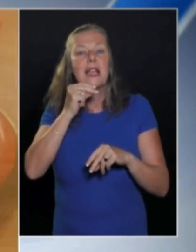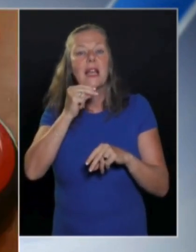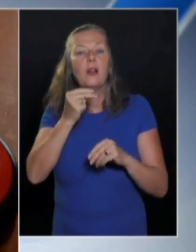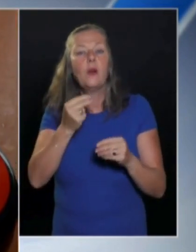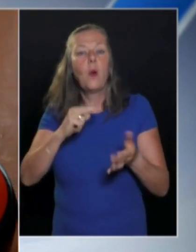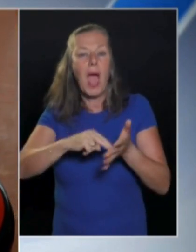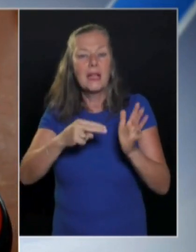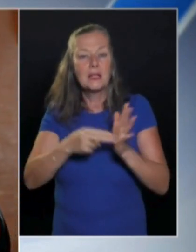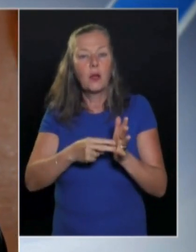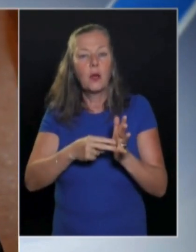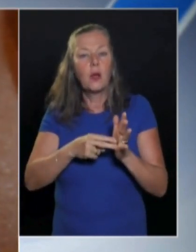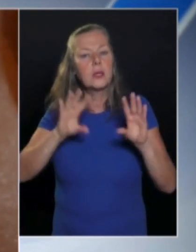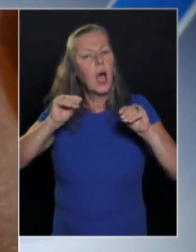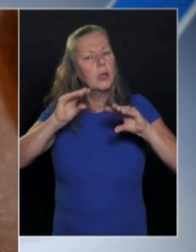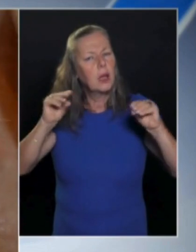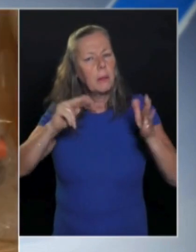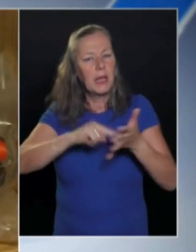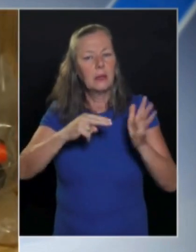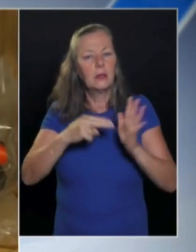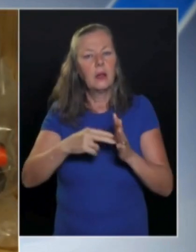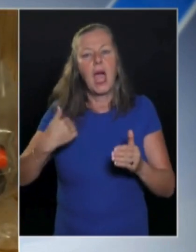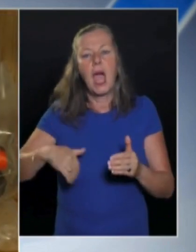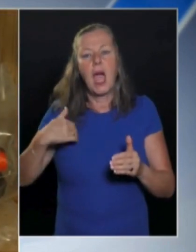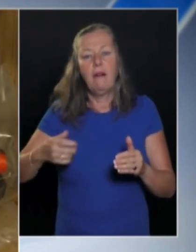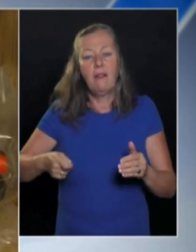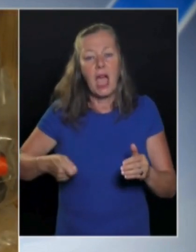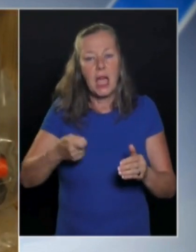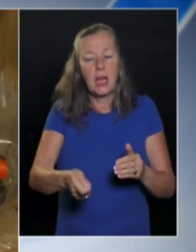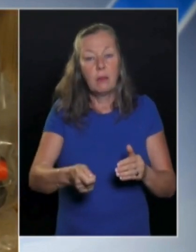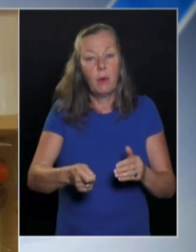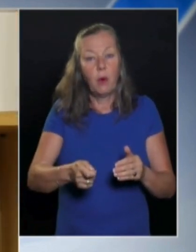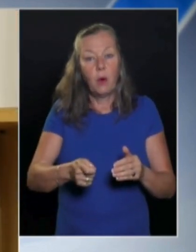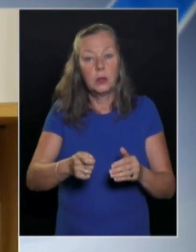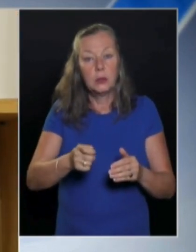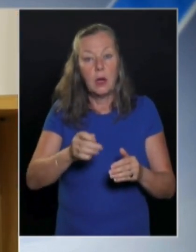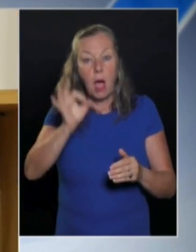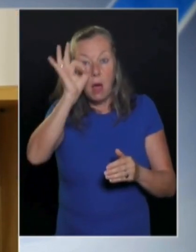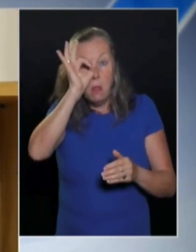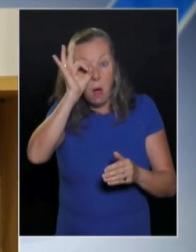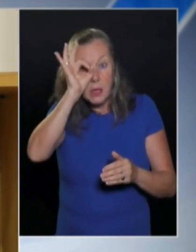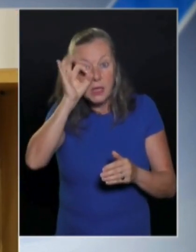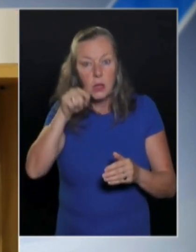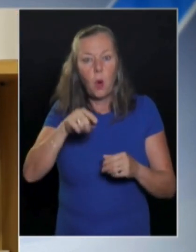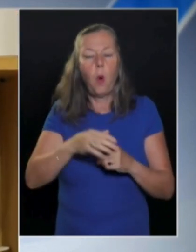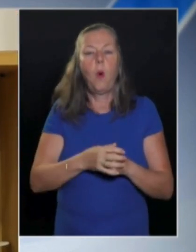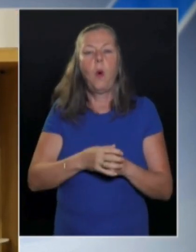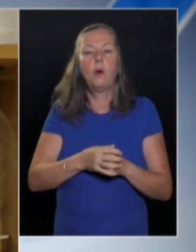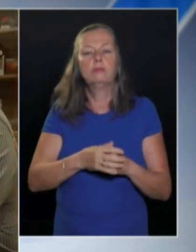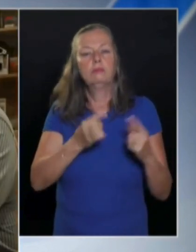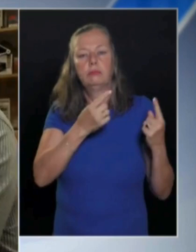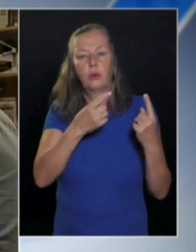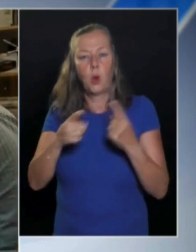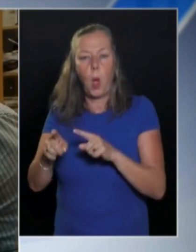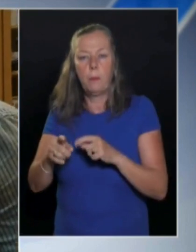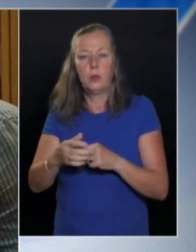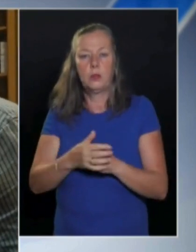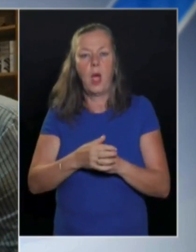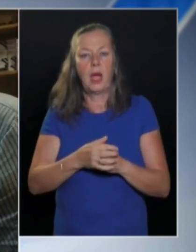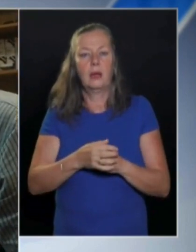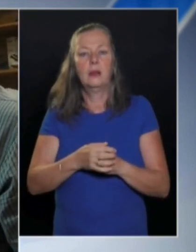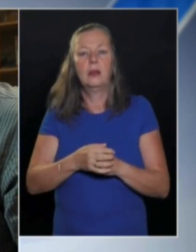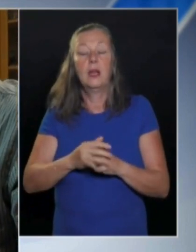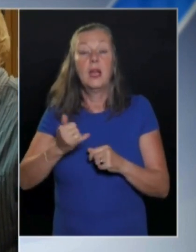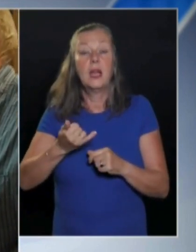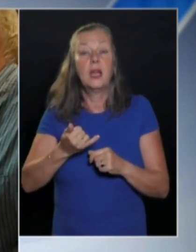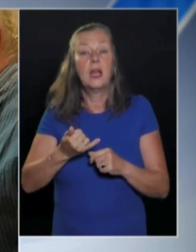tapintható eszköz, fehérbolt és nagyító, számos típusban megtalálható, és